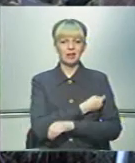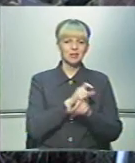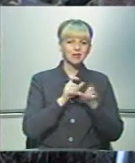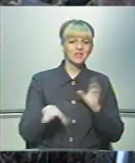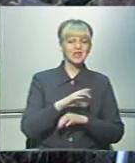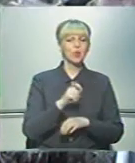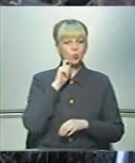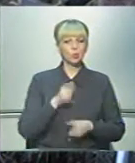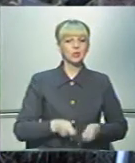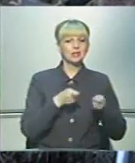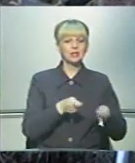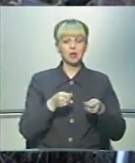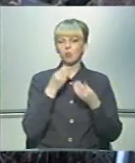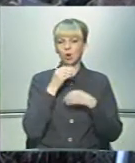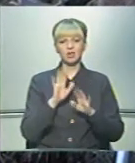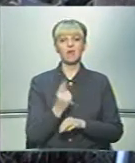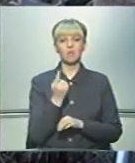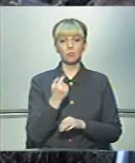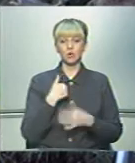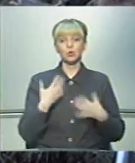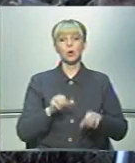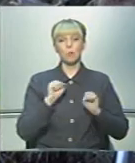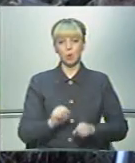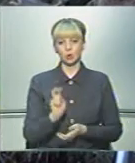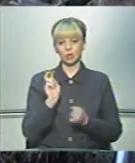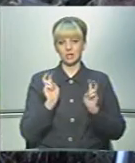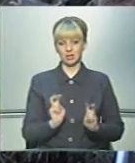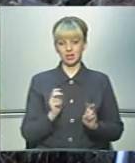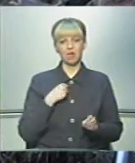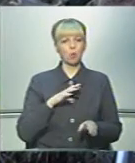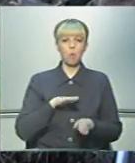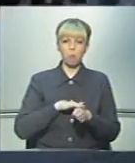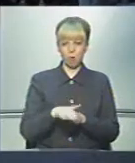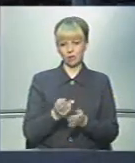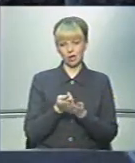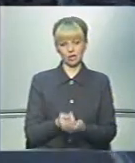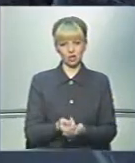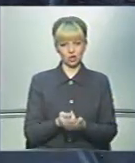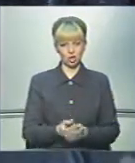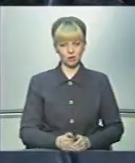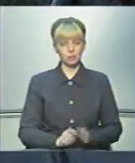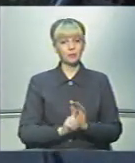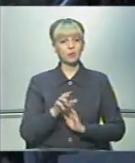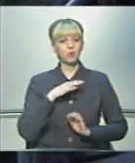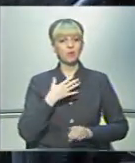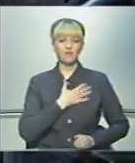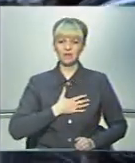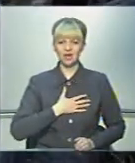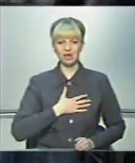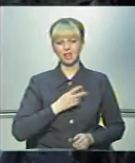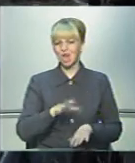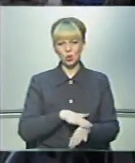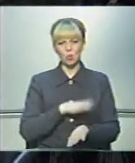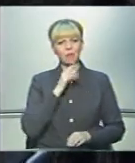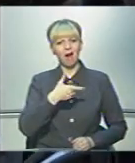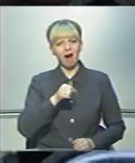всю Україну з'їздила. Покращення тільки в одному, що я вже можу сидіти, то я б була повністю лежачою. Спочатку був вічай, та недовго.